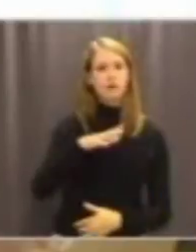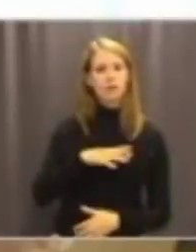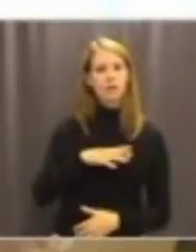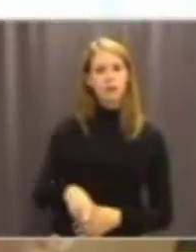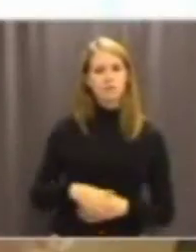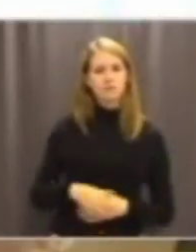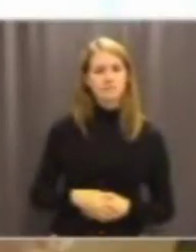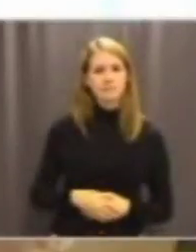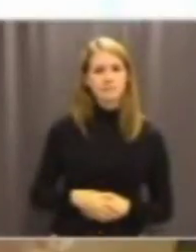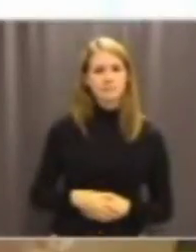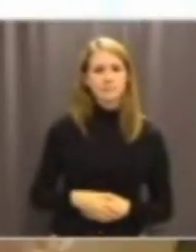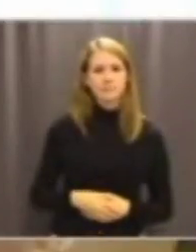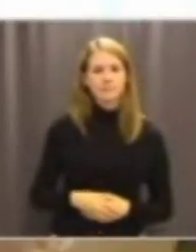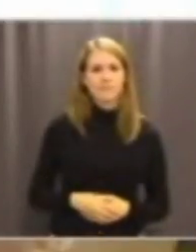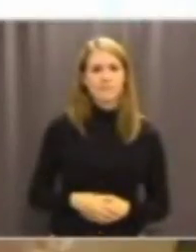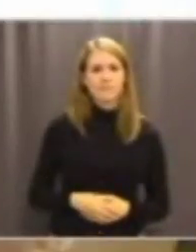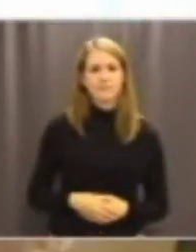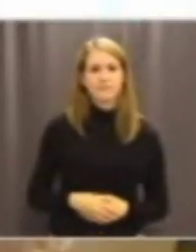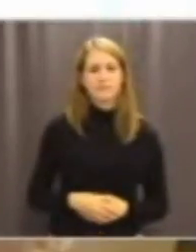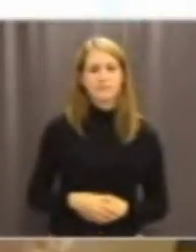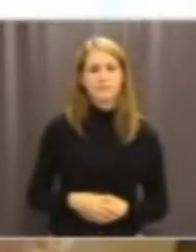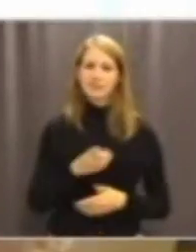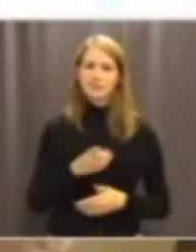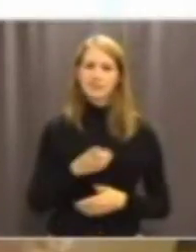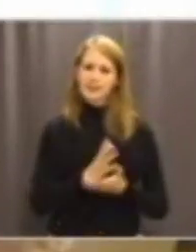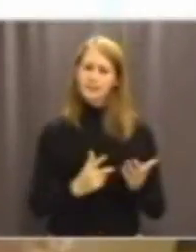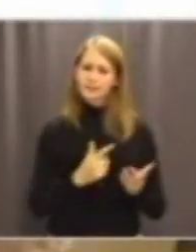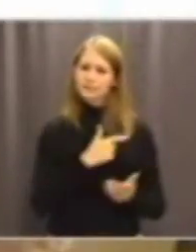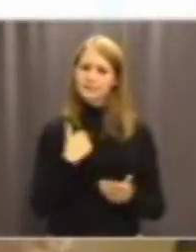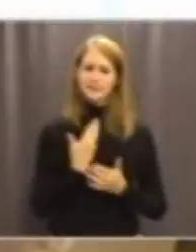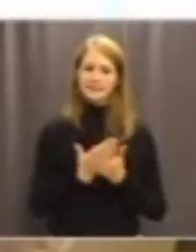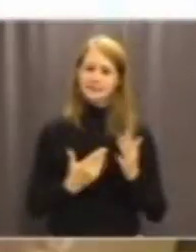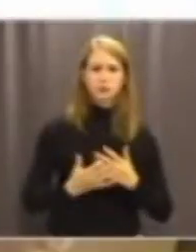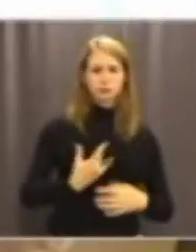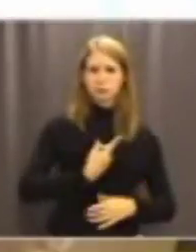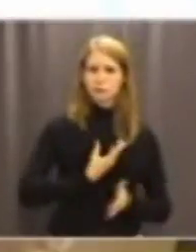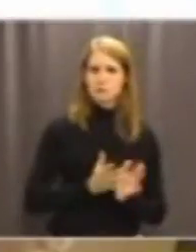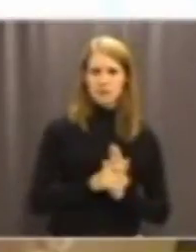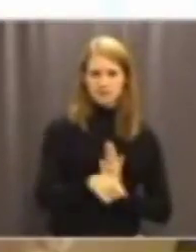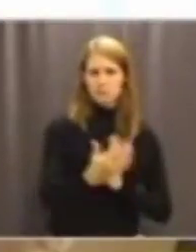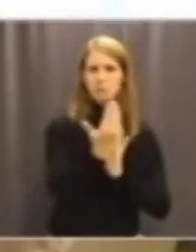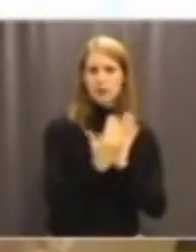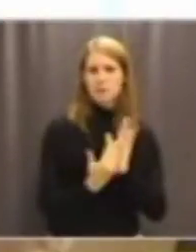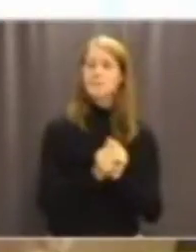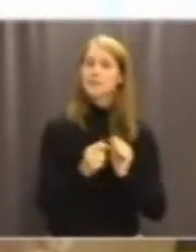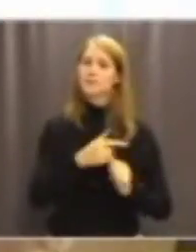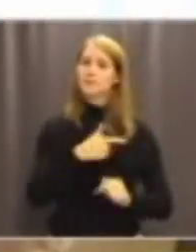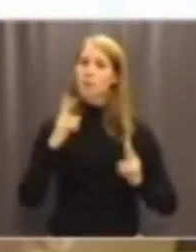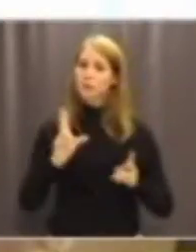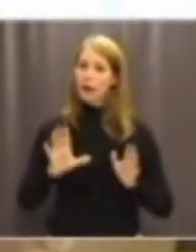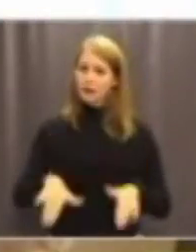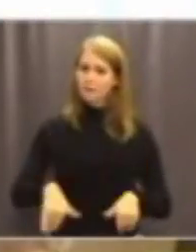En del som vi inte gör så mycket av i det här programmet men som vi också hade uppe